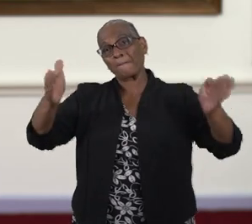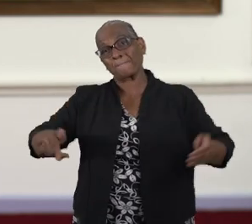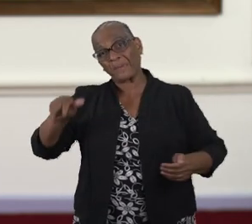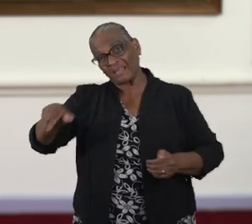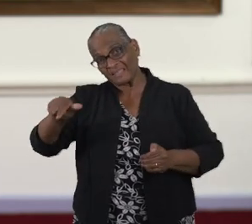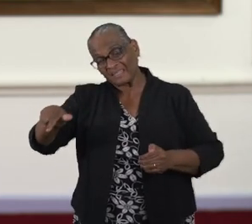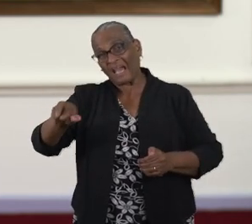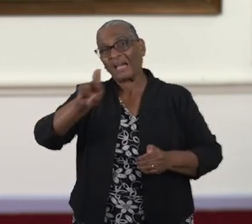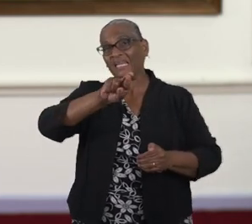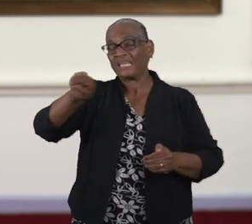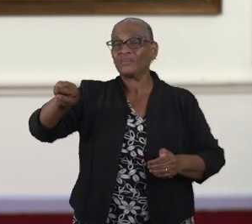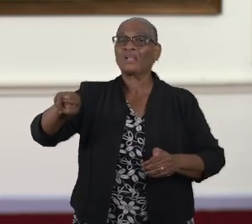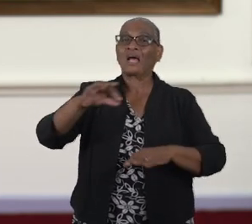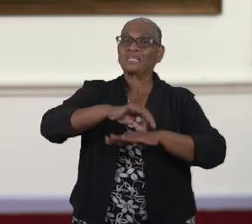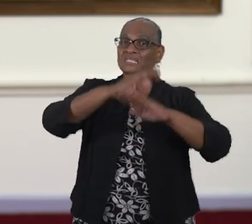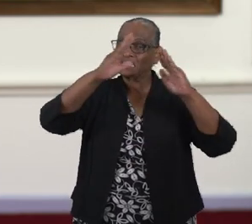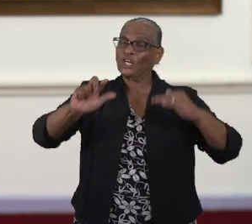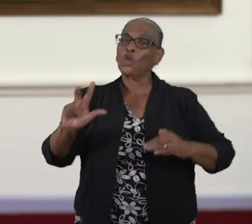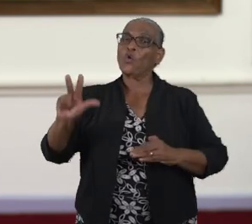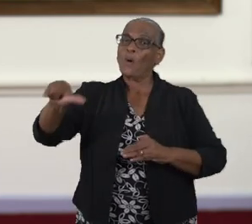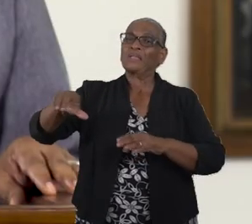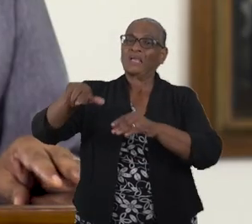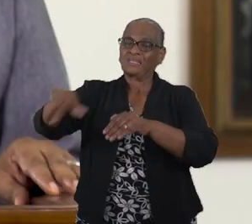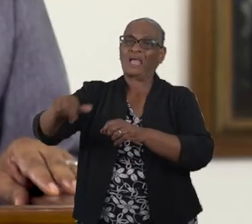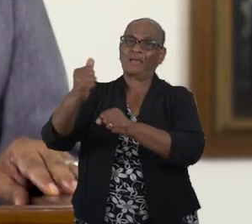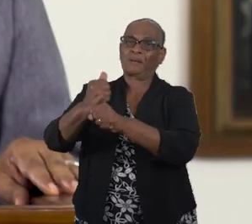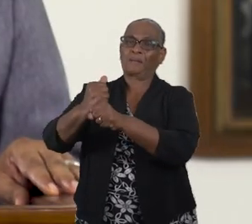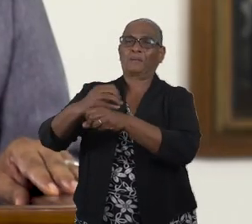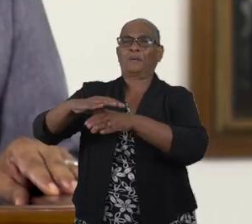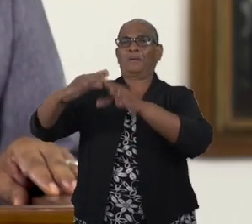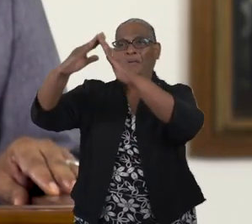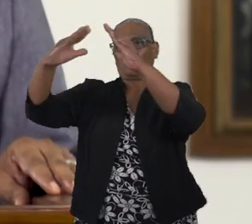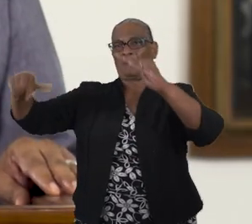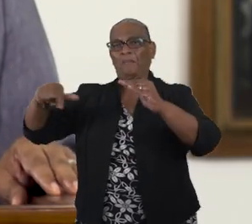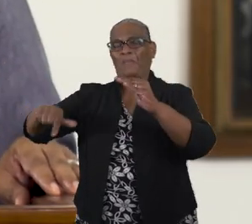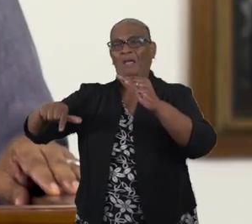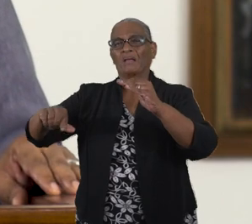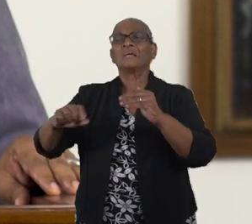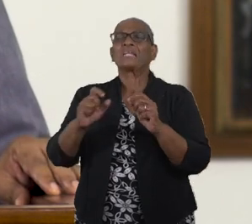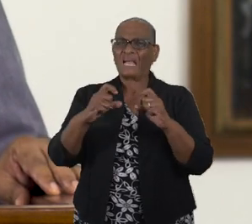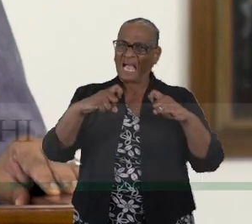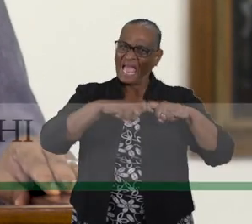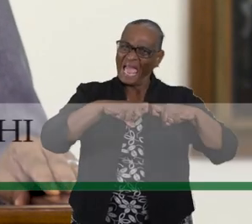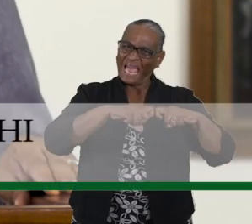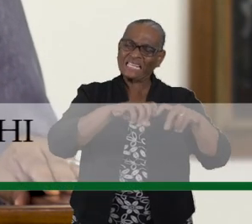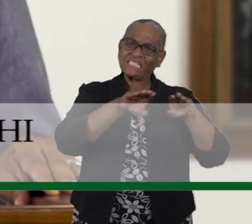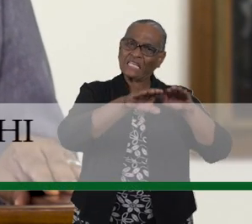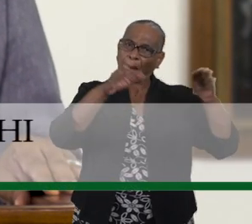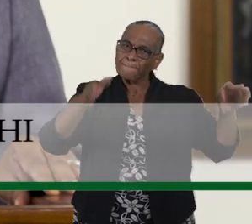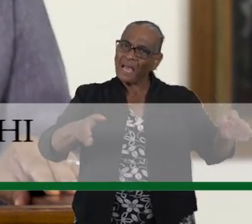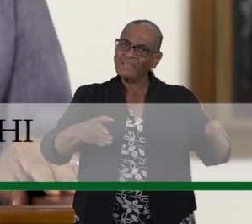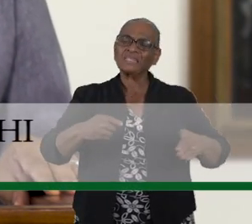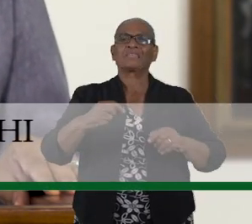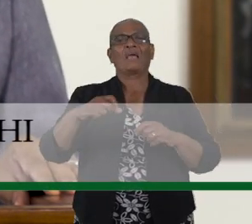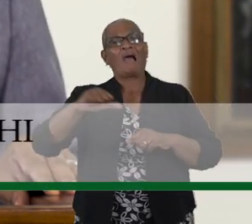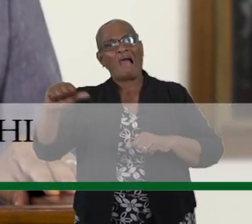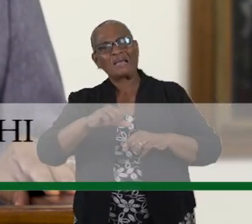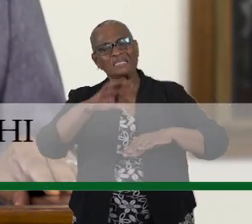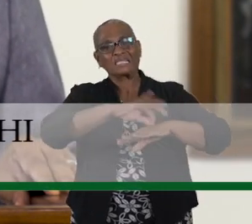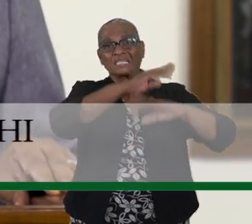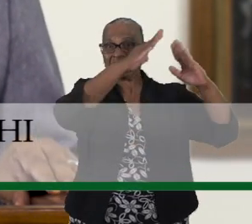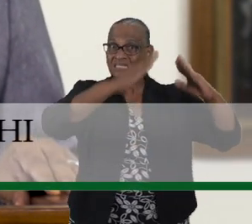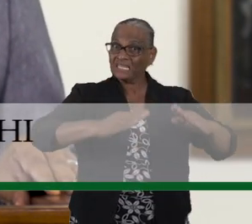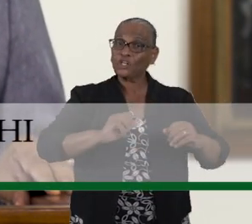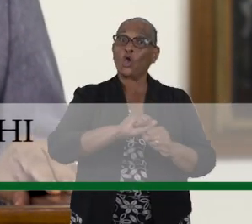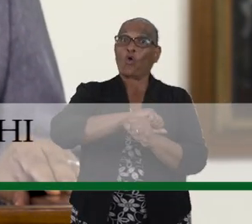van het regionaal ziekenhuis Wanika neer te zetten. Er zijn al extra bedden gereserveerd in de andere ziekenhuizen voor de